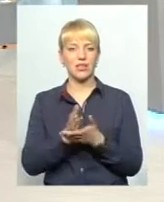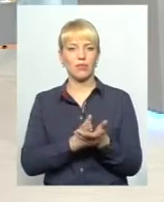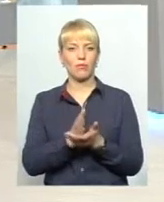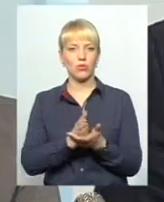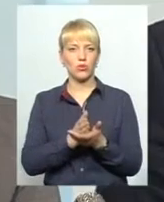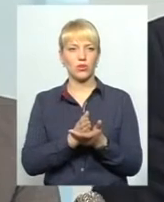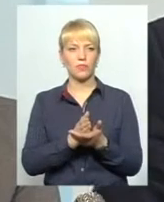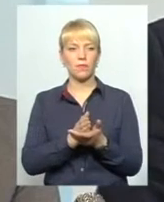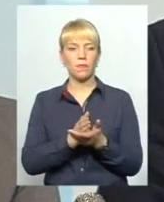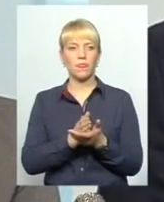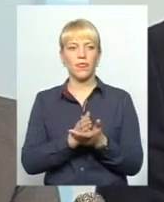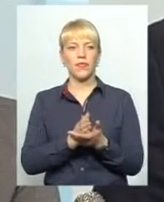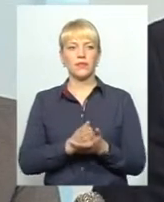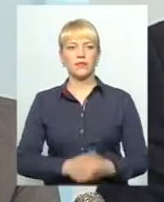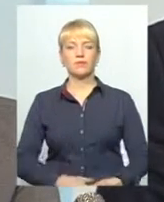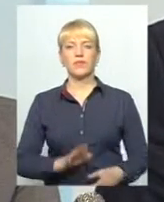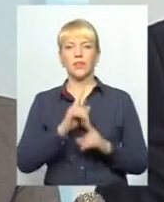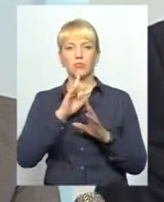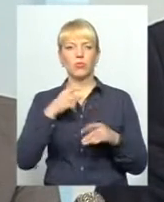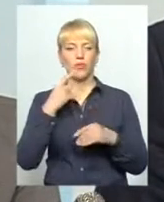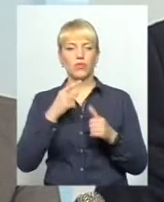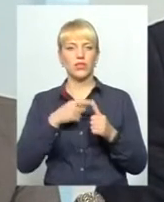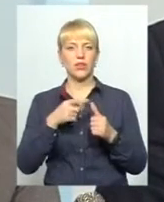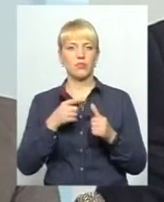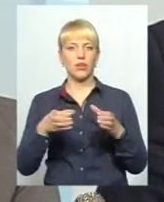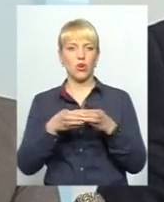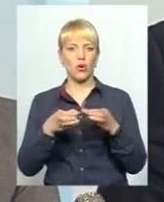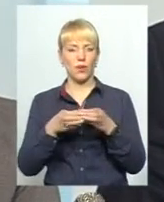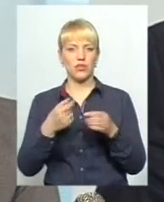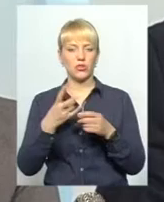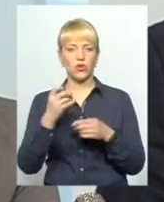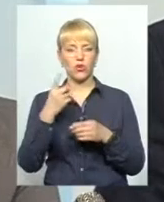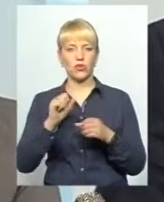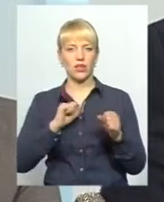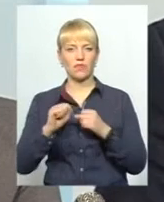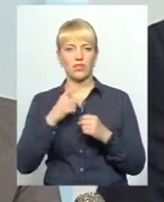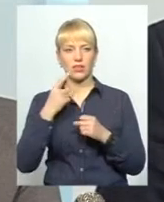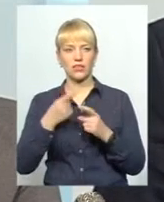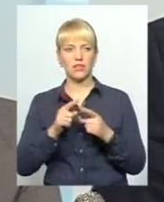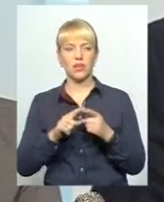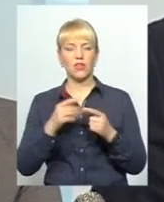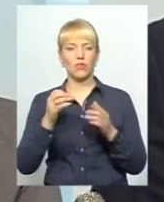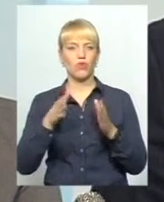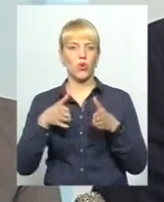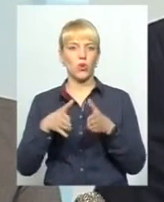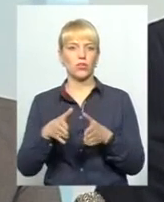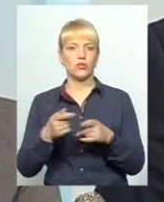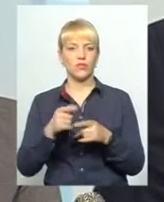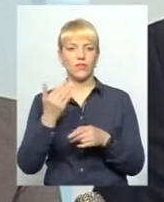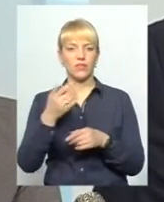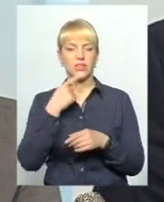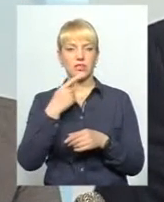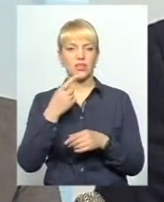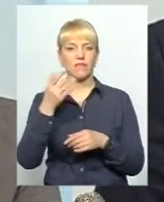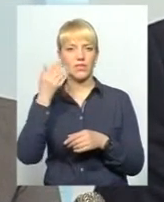називати, яка громада, можливо, керівник не хоче цього, але він сказав одну цікаву мені річ, вже в куларах, він сказав,